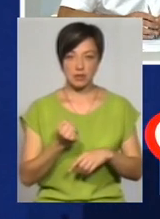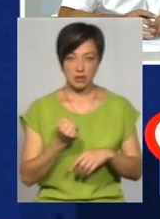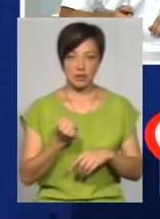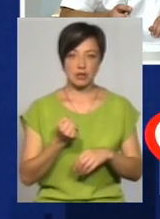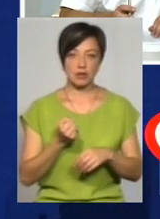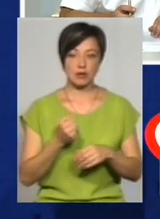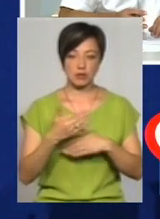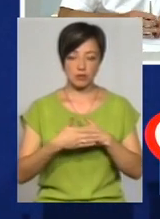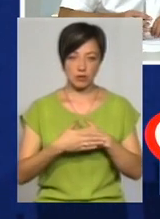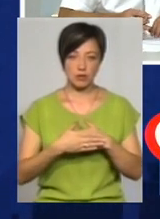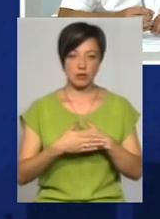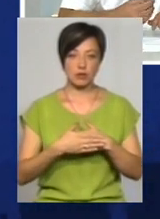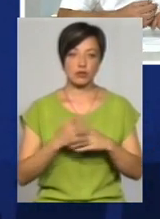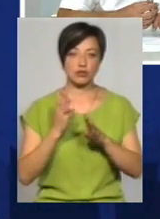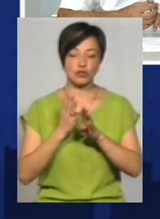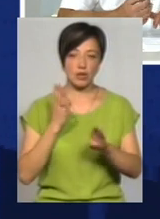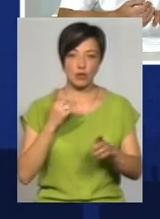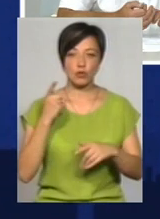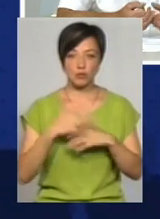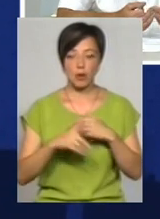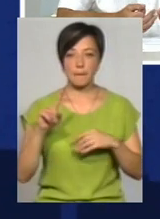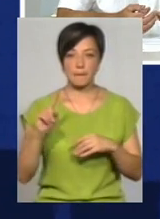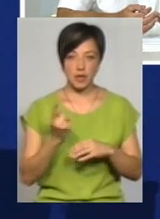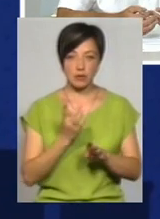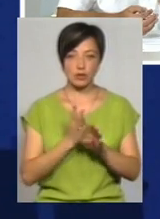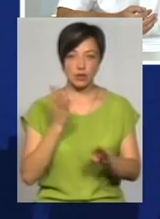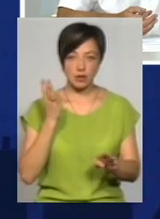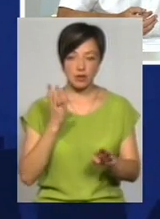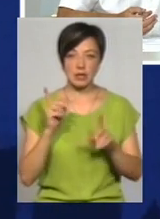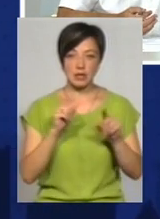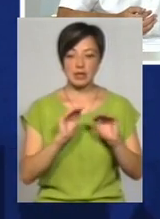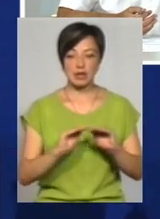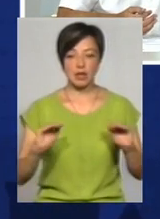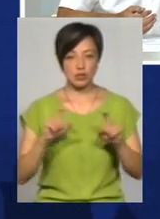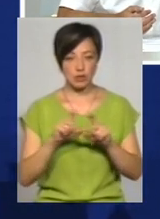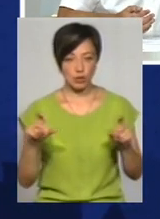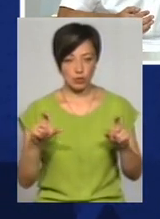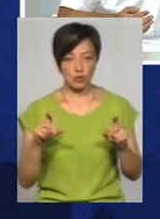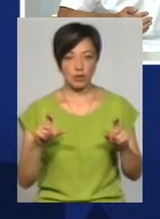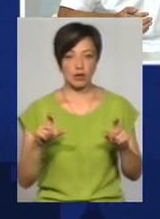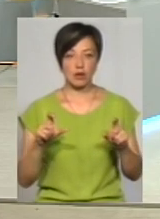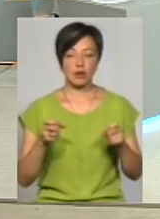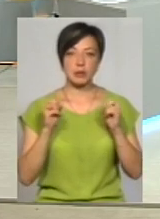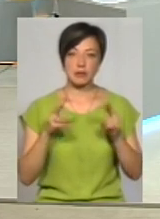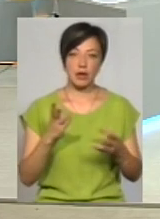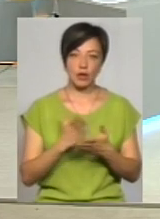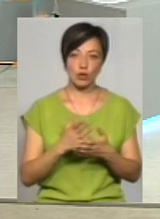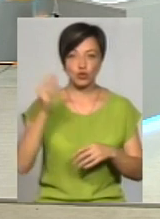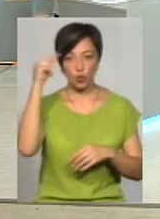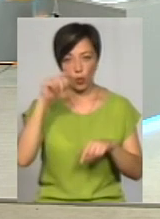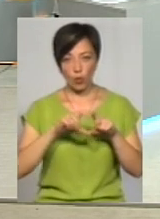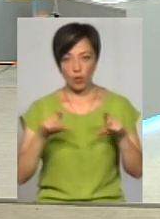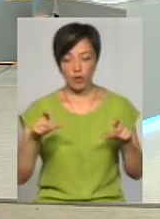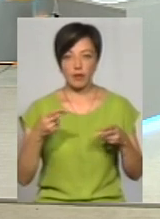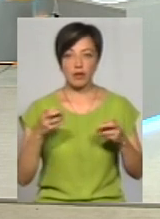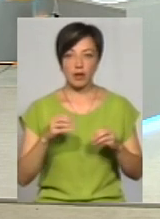якраз порядок черги. Тому самі розуміють, першу ми їдемо в дитячий садок, де яка є небезпека, школу, там, де